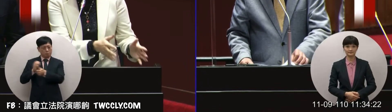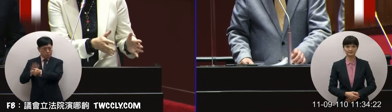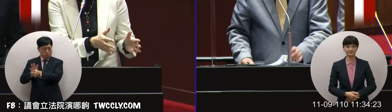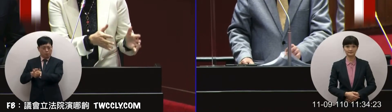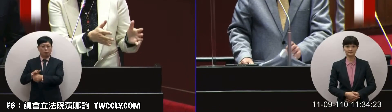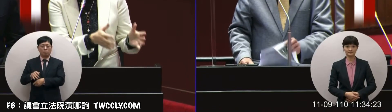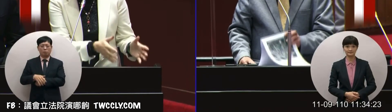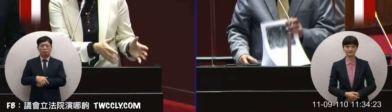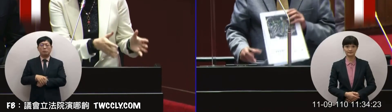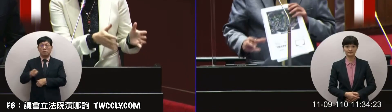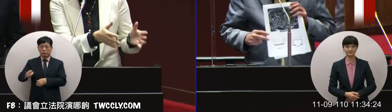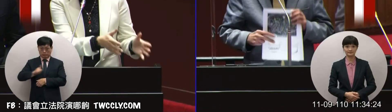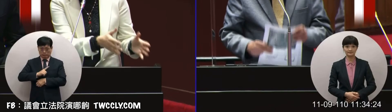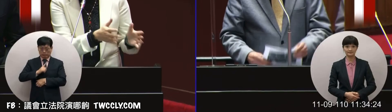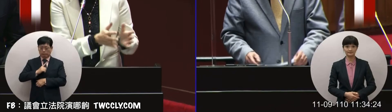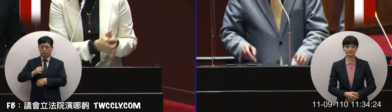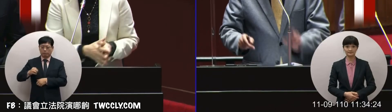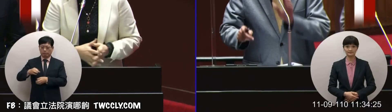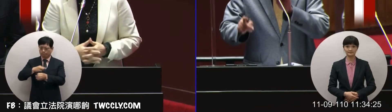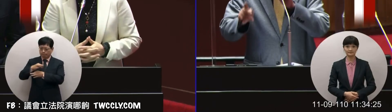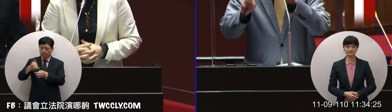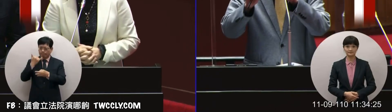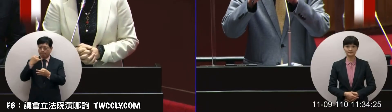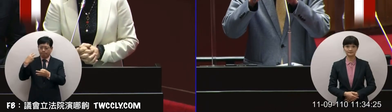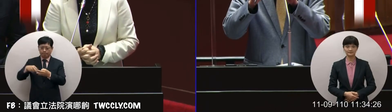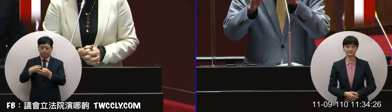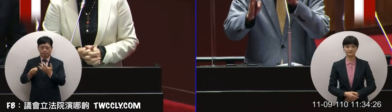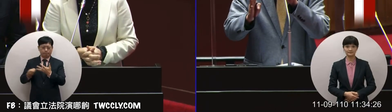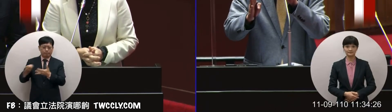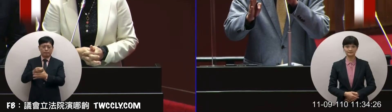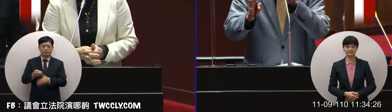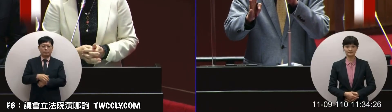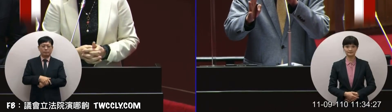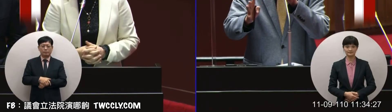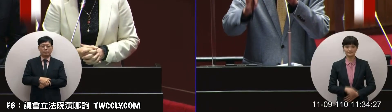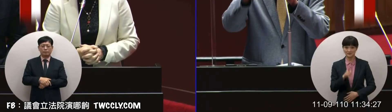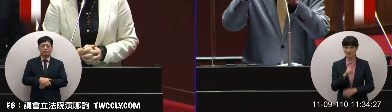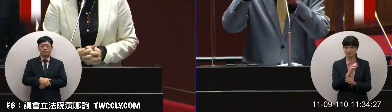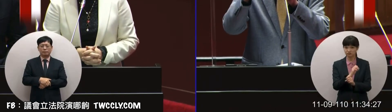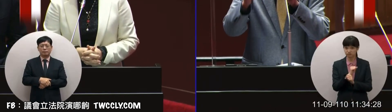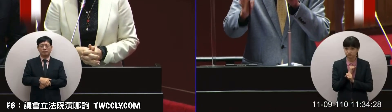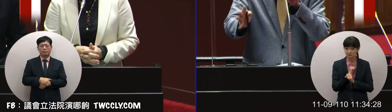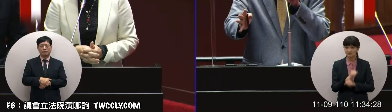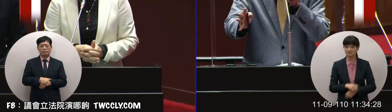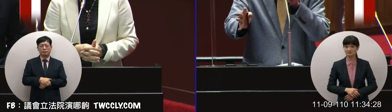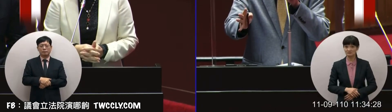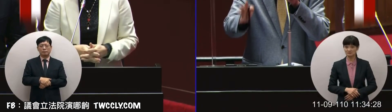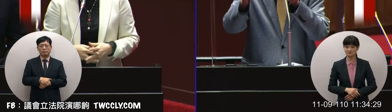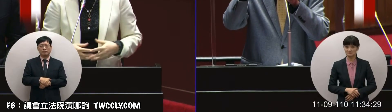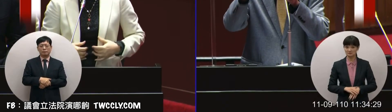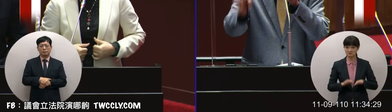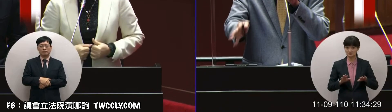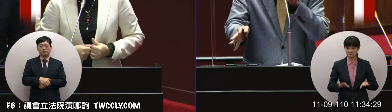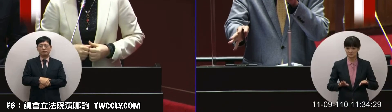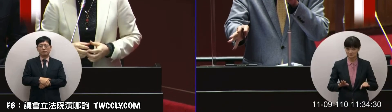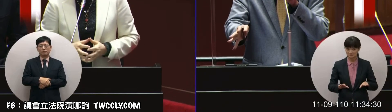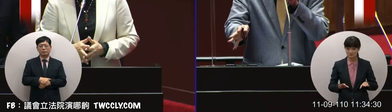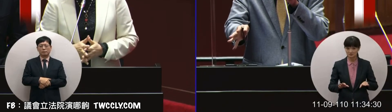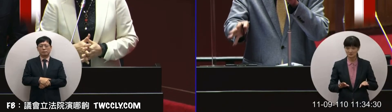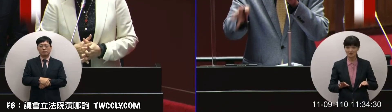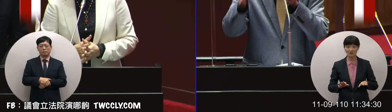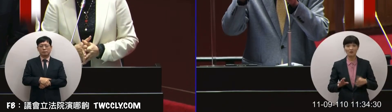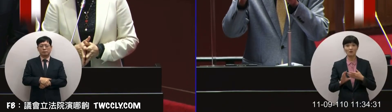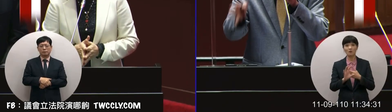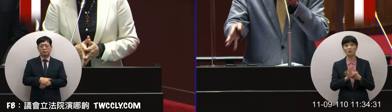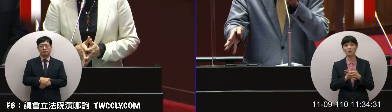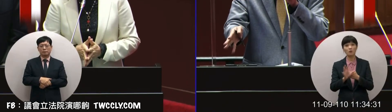他讓他們的產業可以有這個相關的機器稍微注意一下現在都是IC晶片的指導社學外